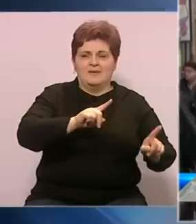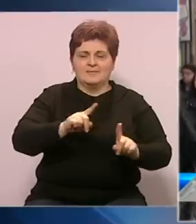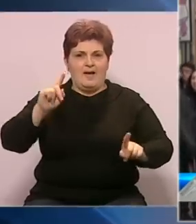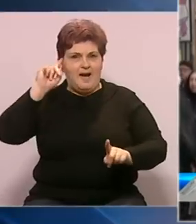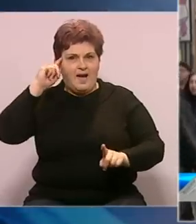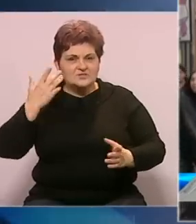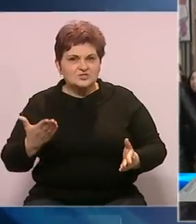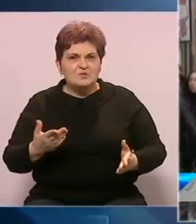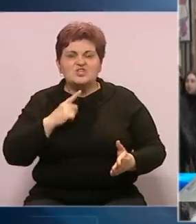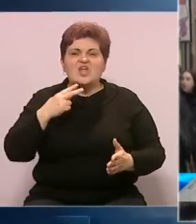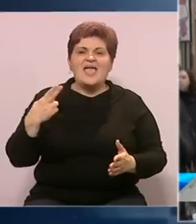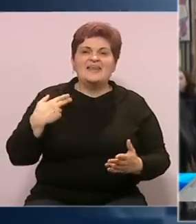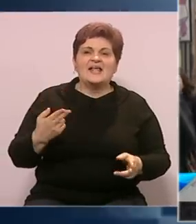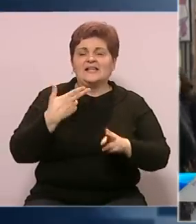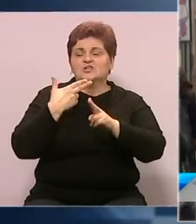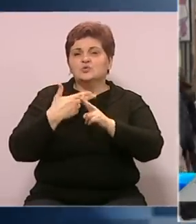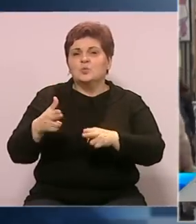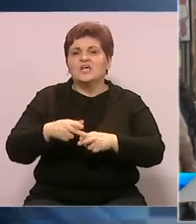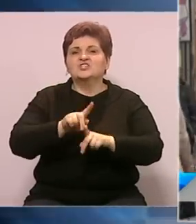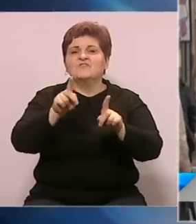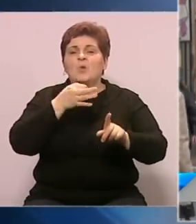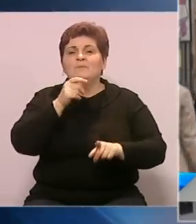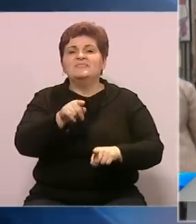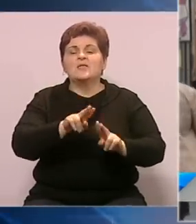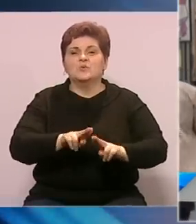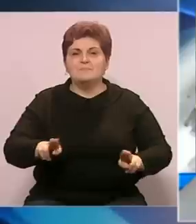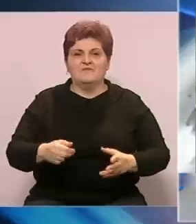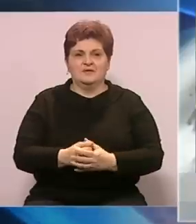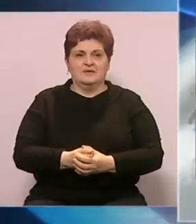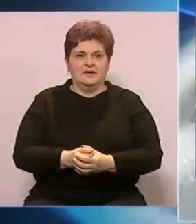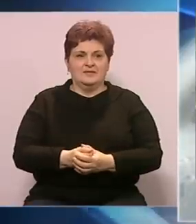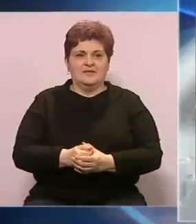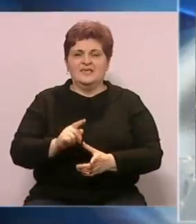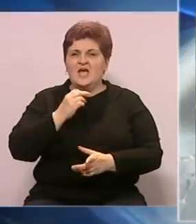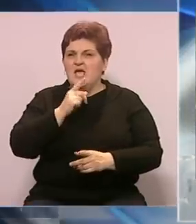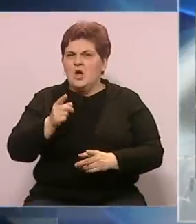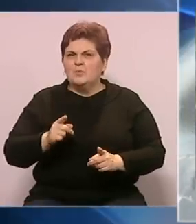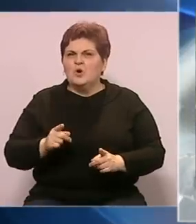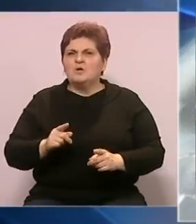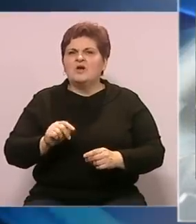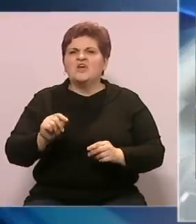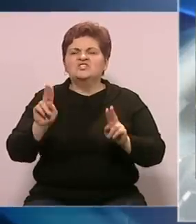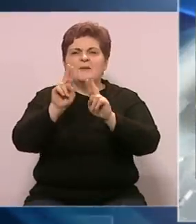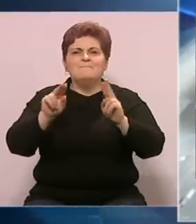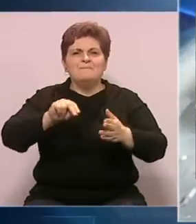ustavnosti i nadležnosti u rješavanju pitanja nepokretne imovine. To pitanje koje je riješeno Međunarodnim ugovorom. Taj ugovor je potvrđen i